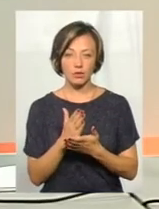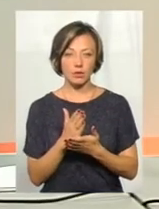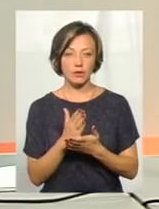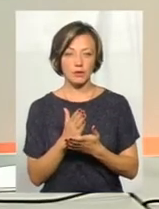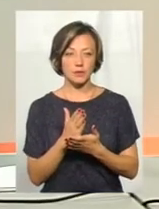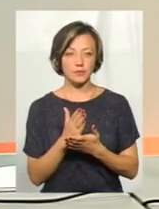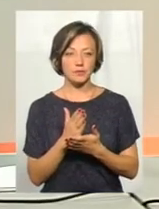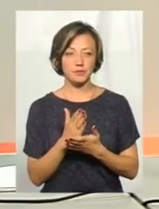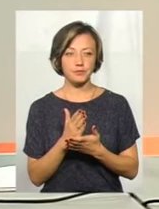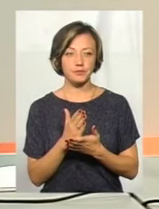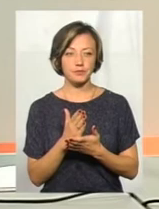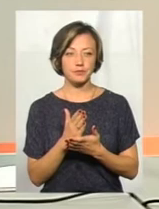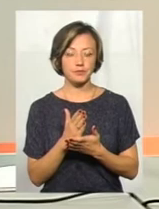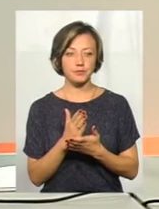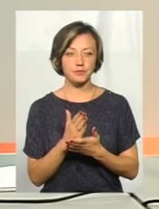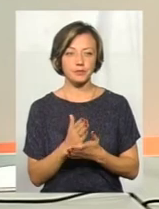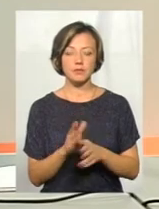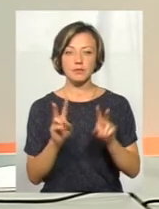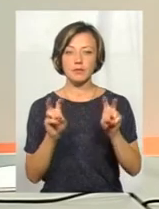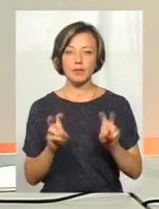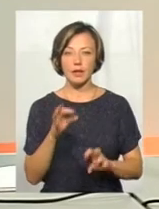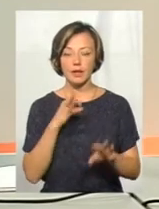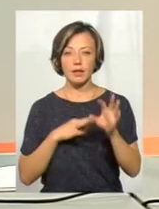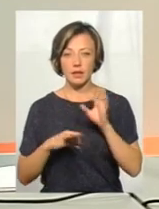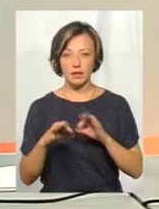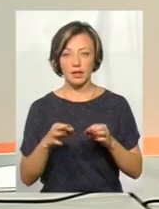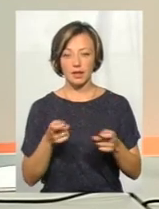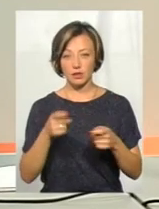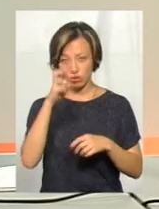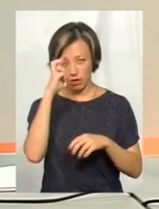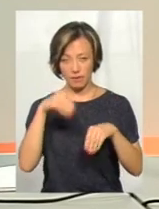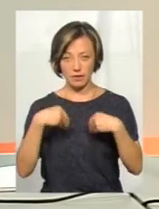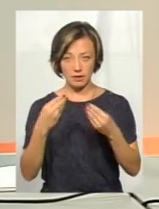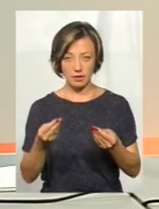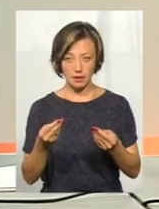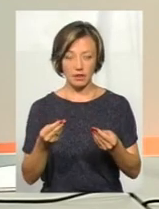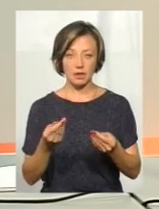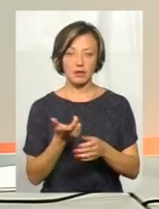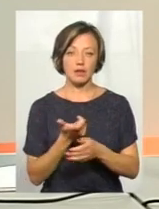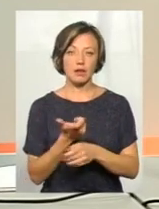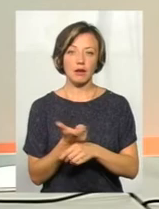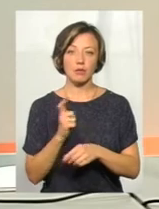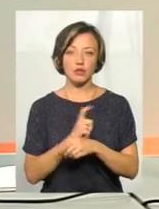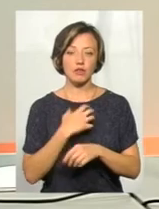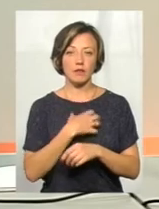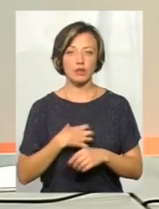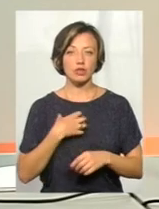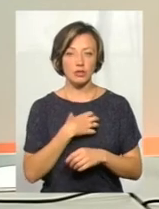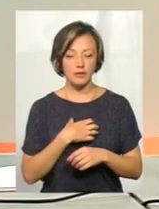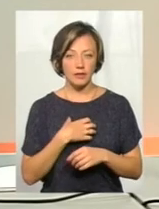Тобто ті ліки, які регулює держава, тобто найбільш актуальні,